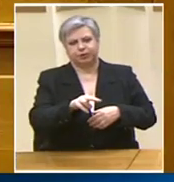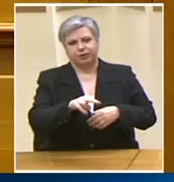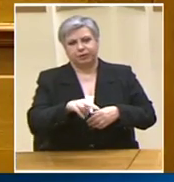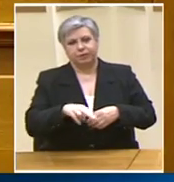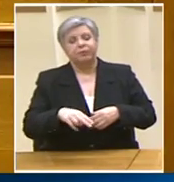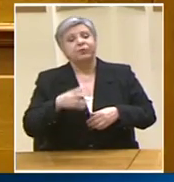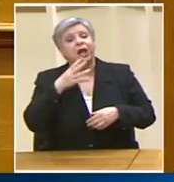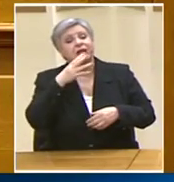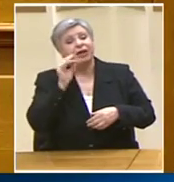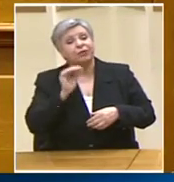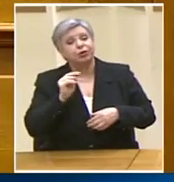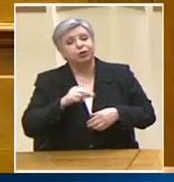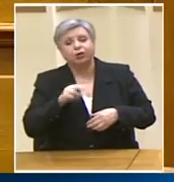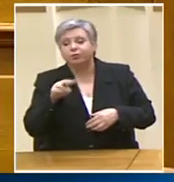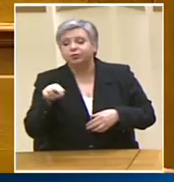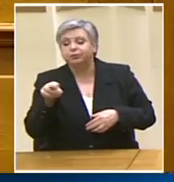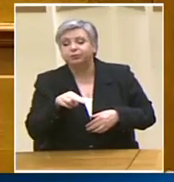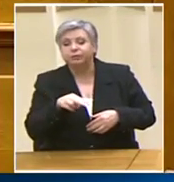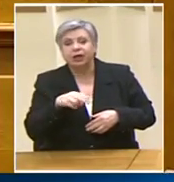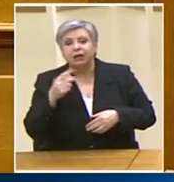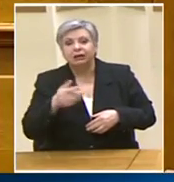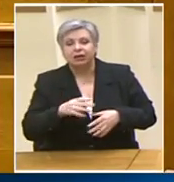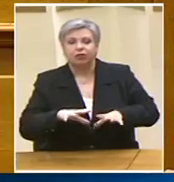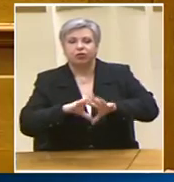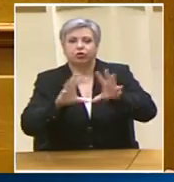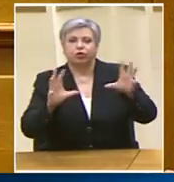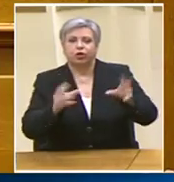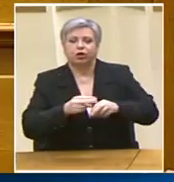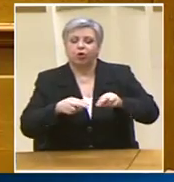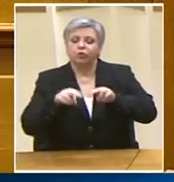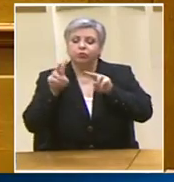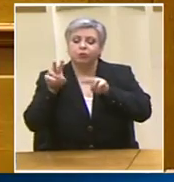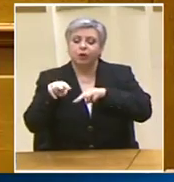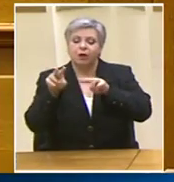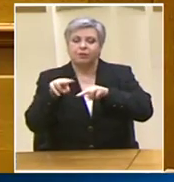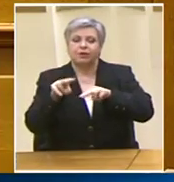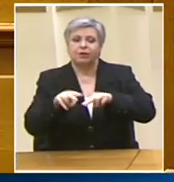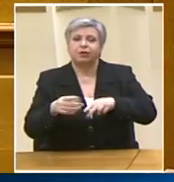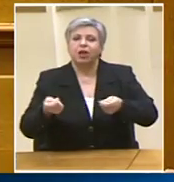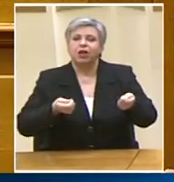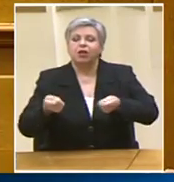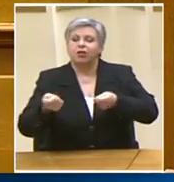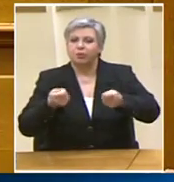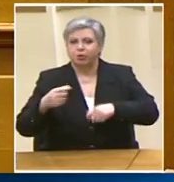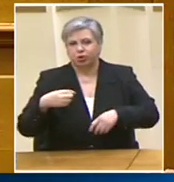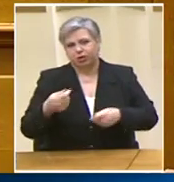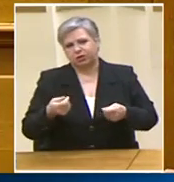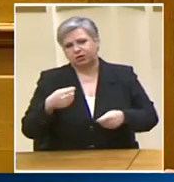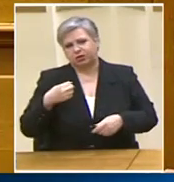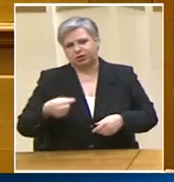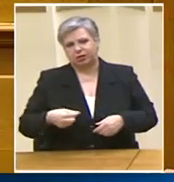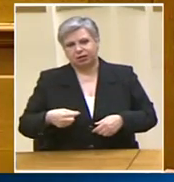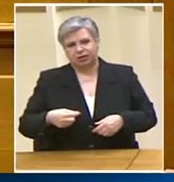καταργείτε τον θεσμό του Γενικού Επιθερητή Δημόσιας Διοίκησης γι' αυτό και προβλέπετε τον